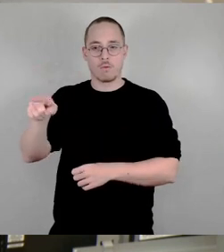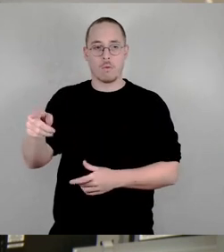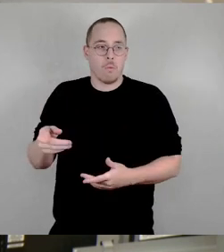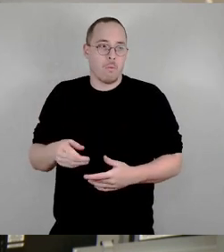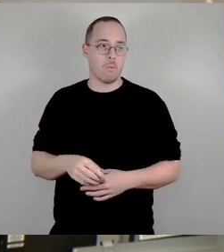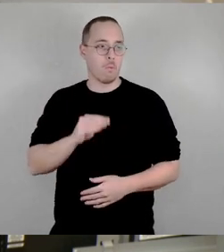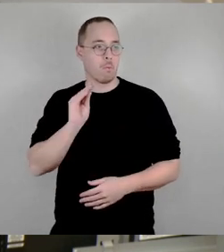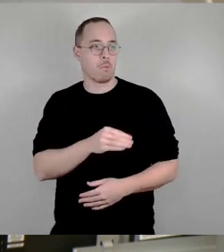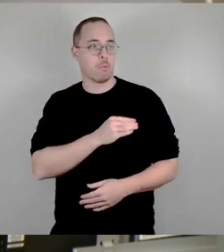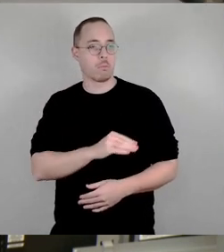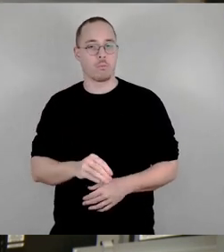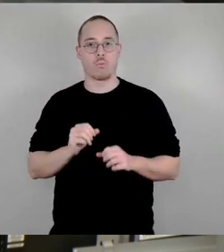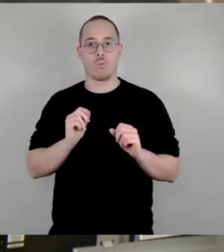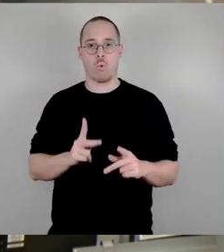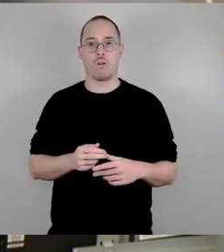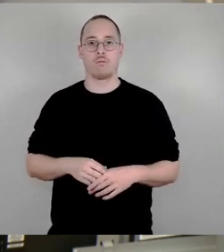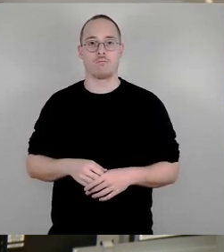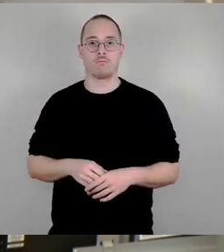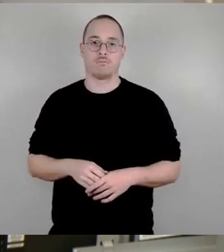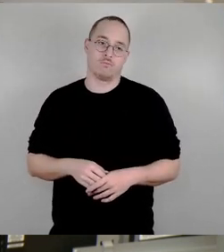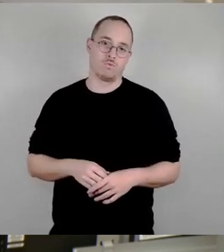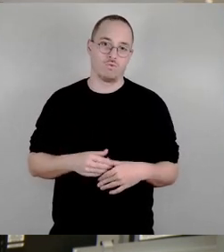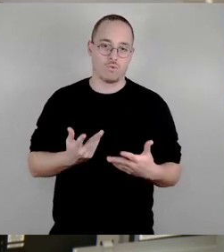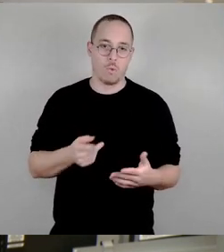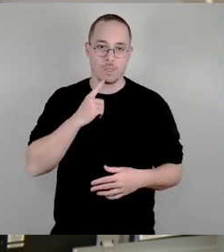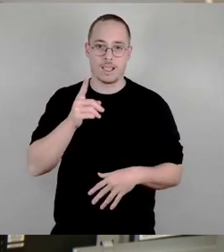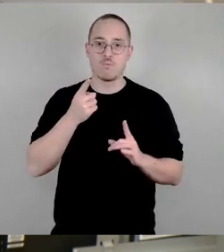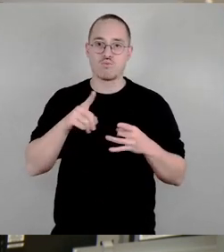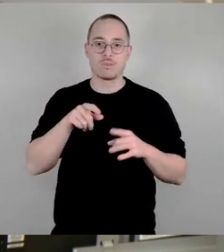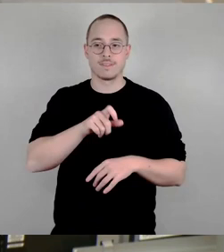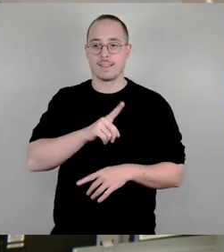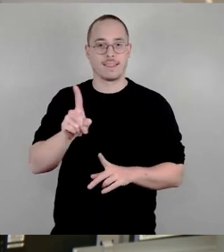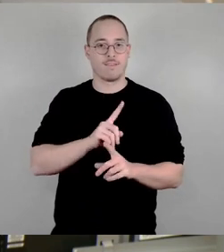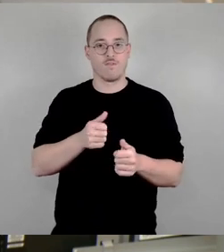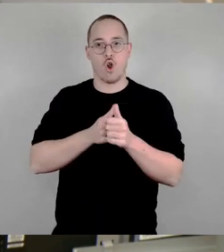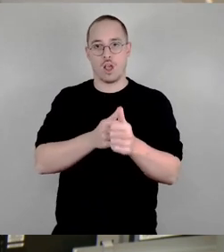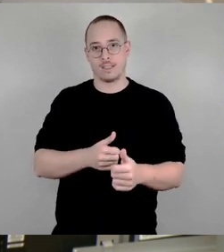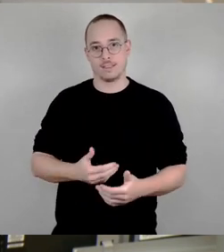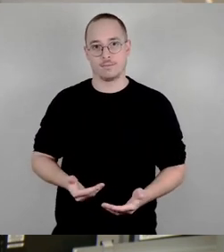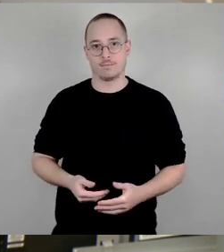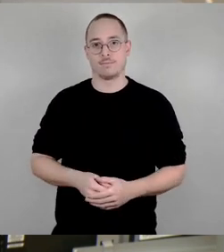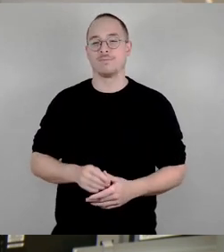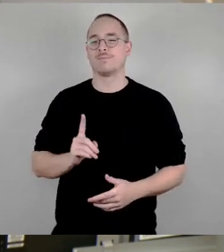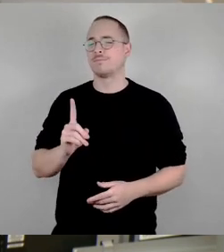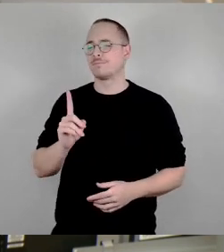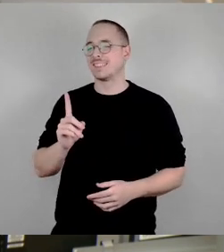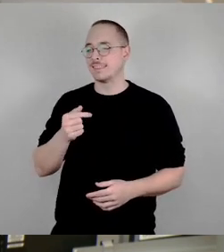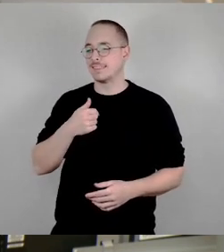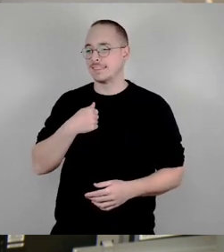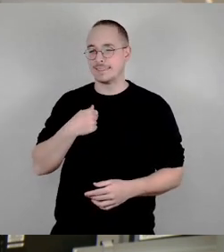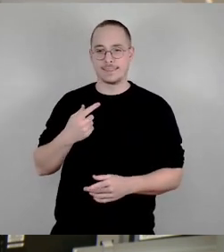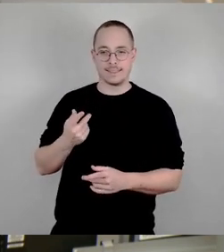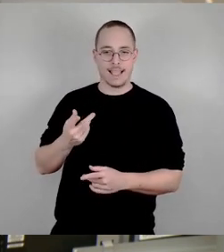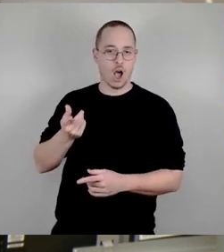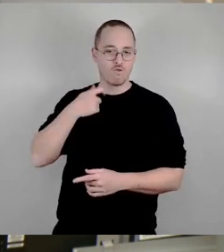kein noch so nervender Musiker sich daran halten. PS, ich wurde gebeten, was Nettes über den Mongo-Bongo zu sagen,